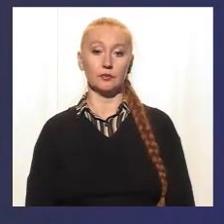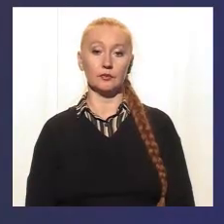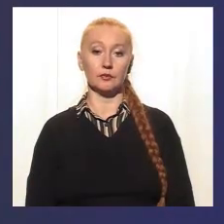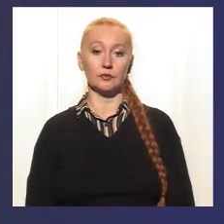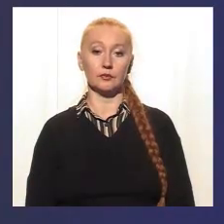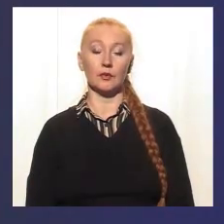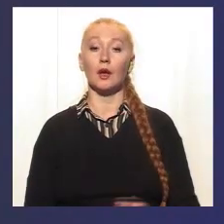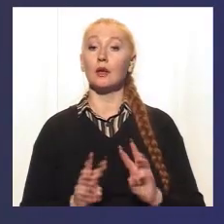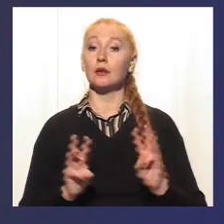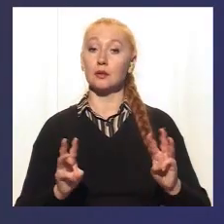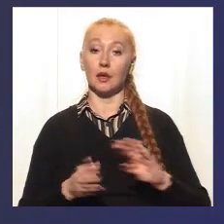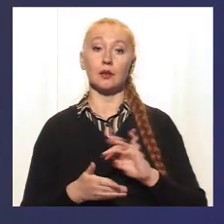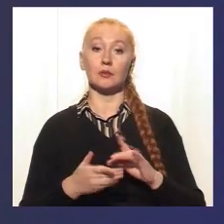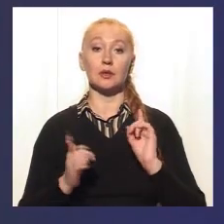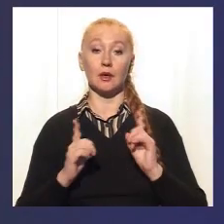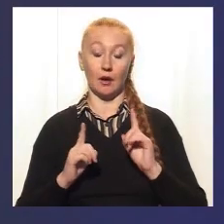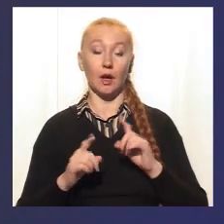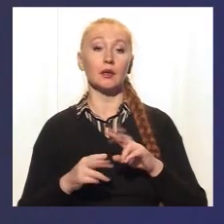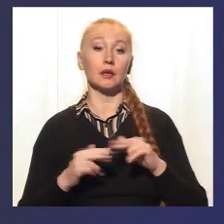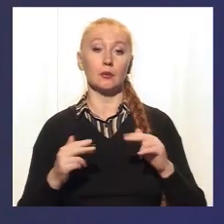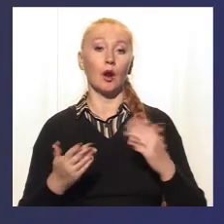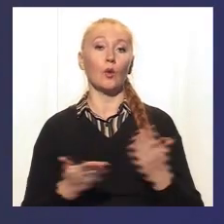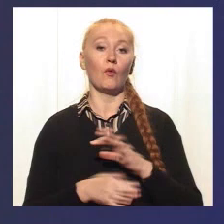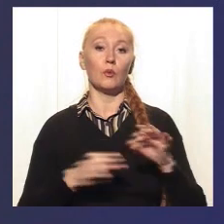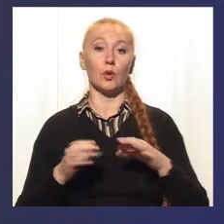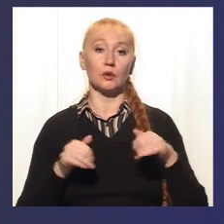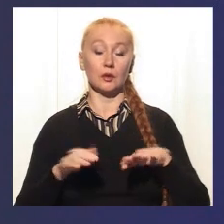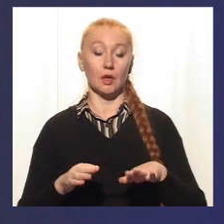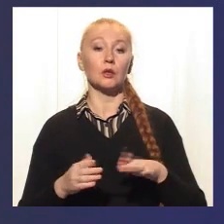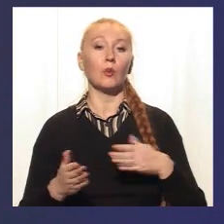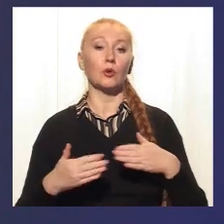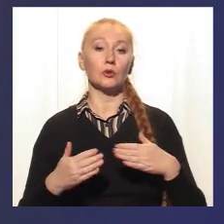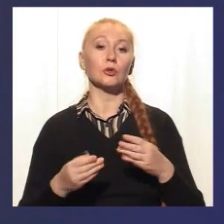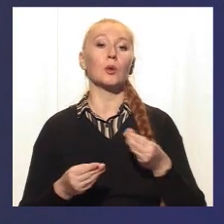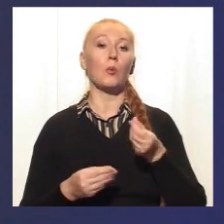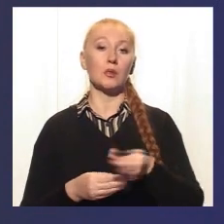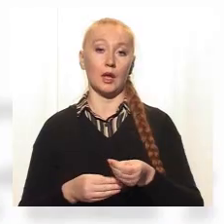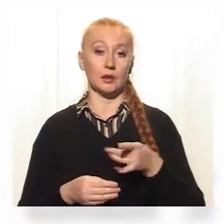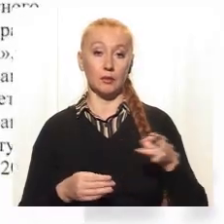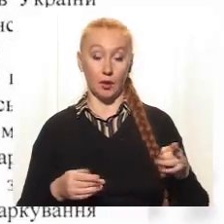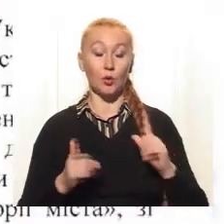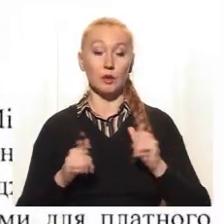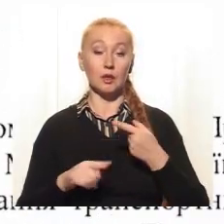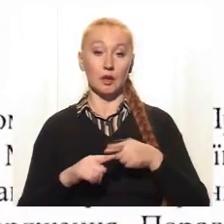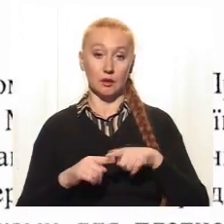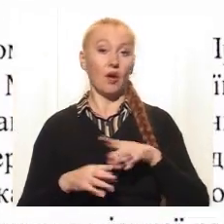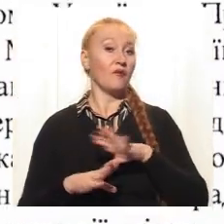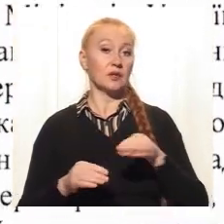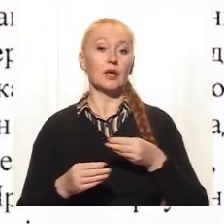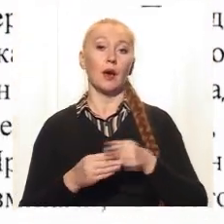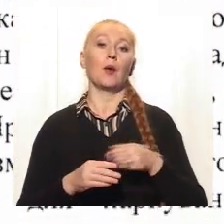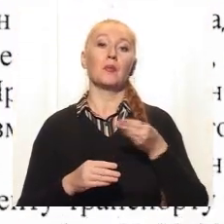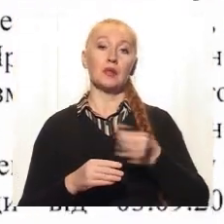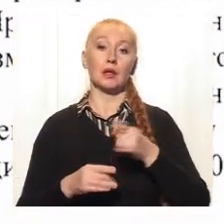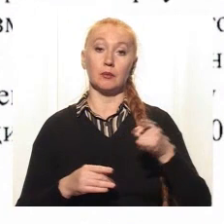На сайті міської ради Дніпра оприлюднили новий проєкт рішення стосовно платних парковок. Згідно з ним, усі платні парковки міста планують